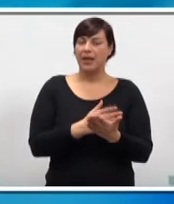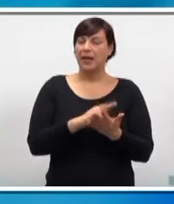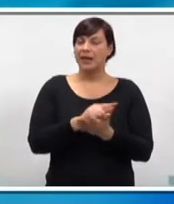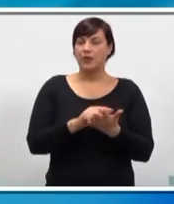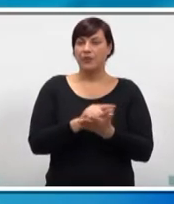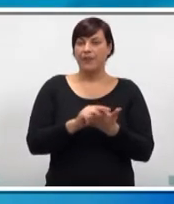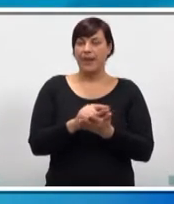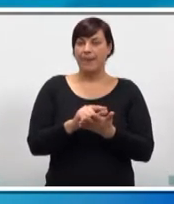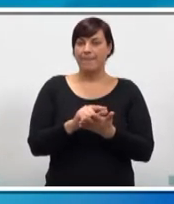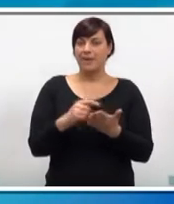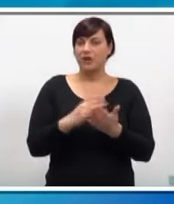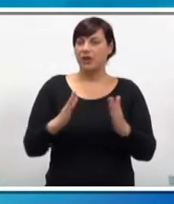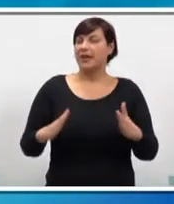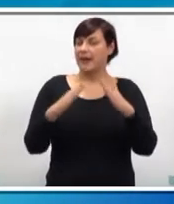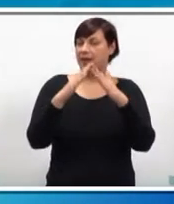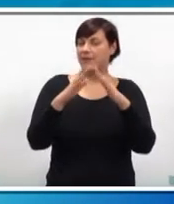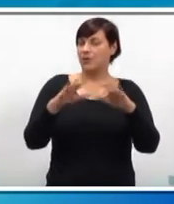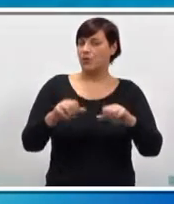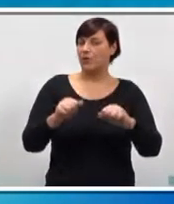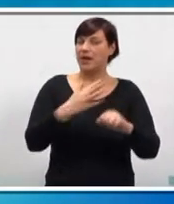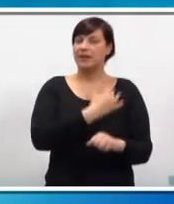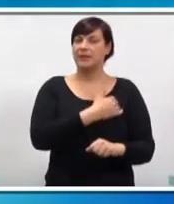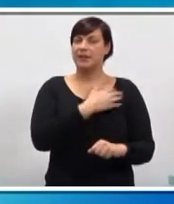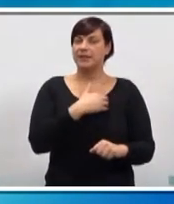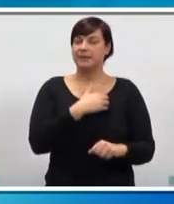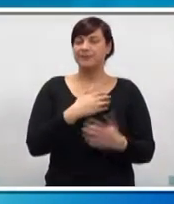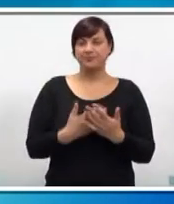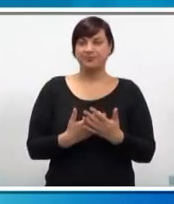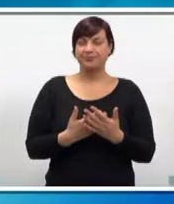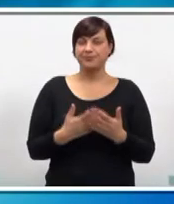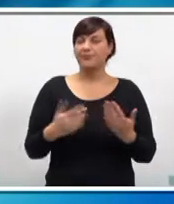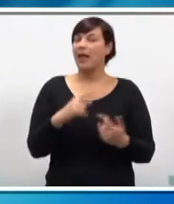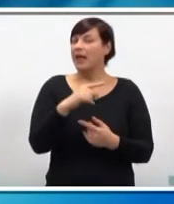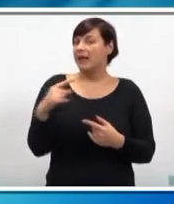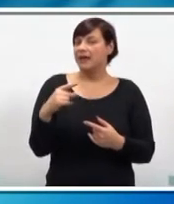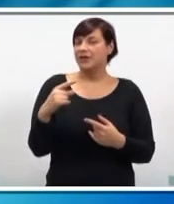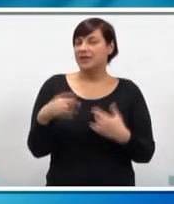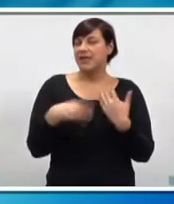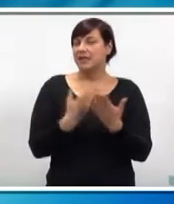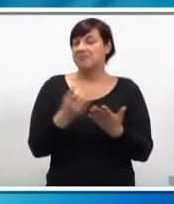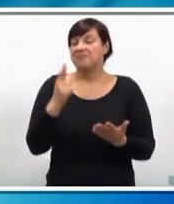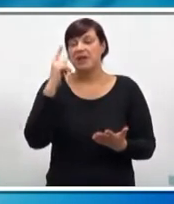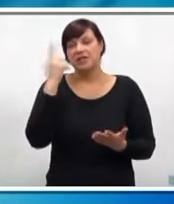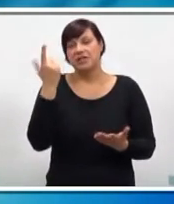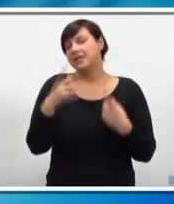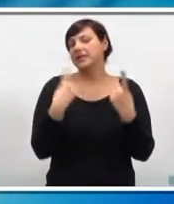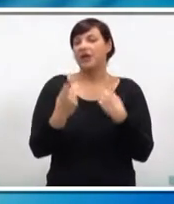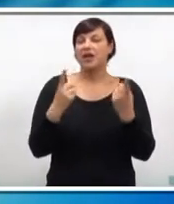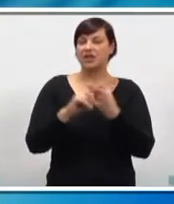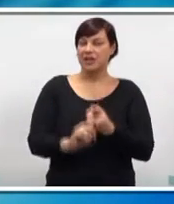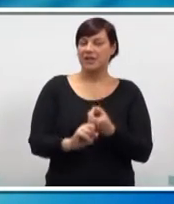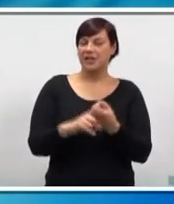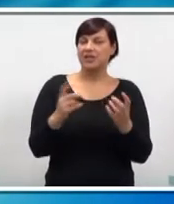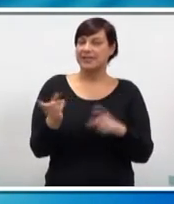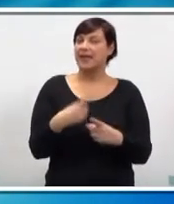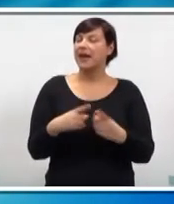je na vrhu vlasti, odnosno vlade Republike Hrvatska tehnička vlada. Na dostatak transparentnosti i nelogičan slijed događanje vezan za